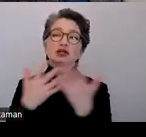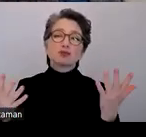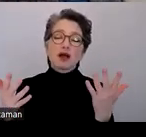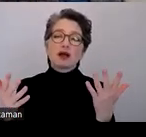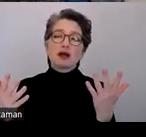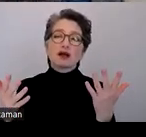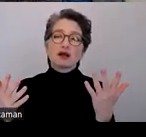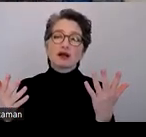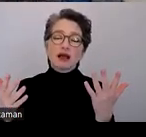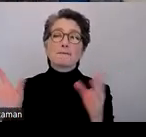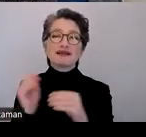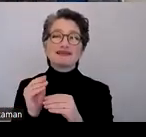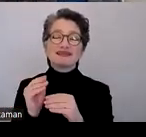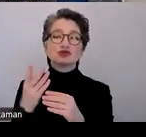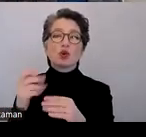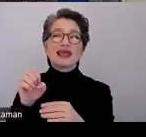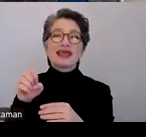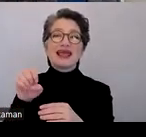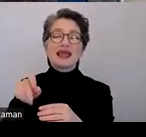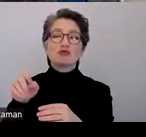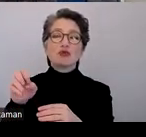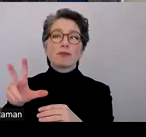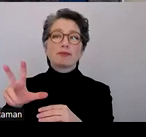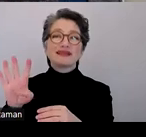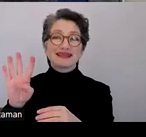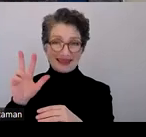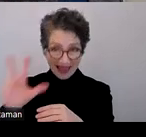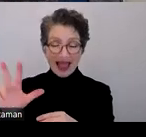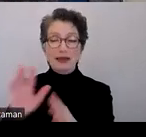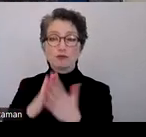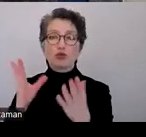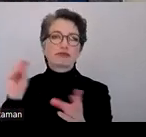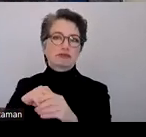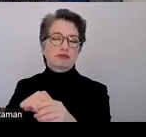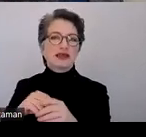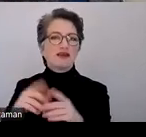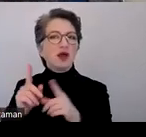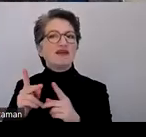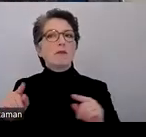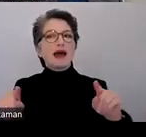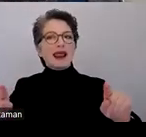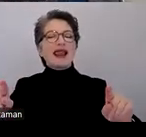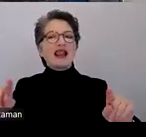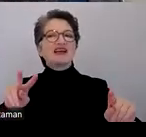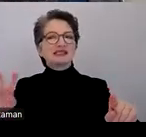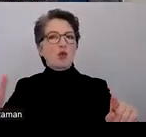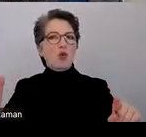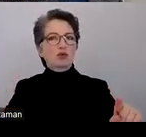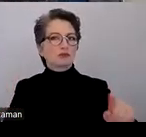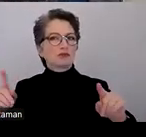mit in so ein EPUB 3 Buch einbinden als Parallelversion oder